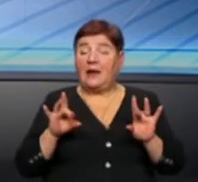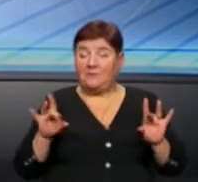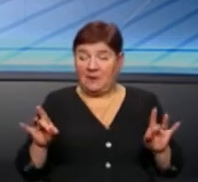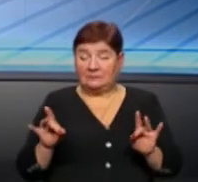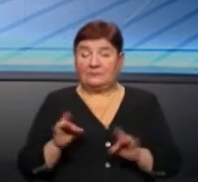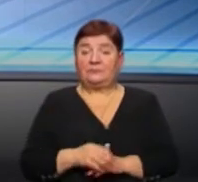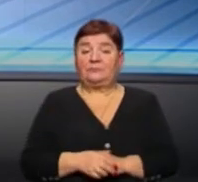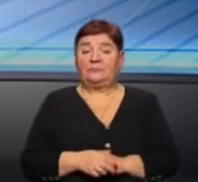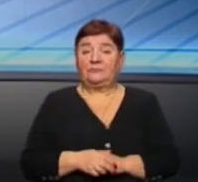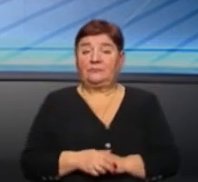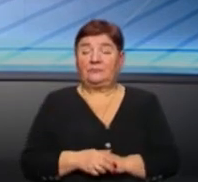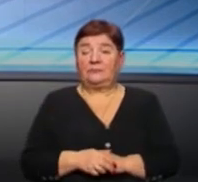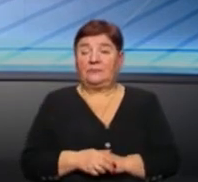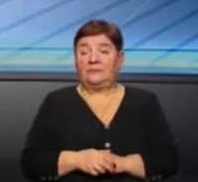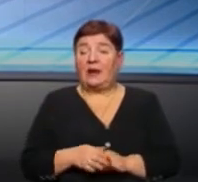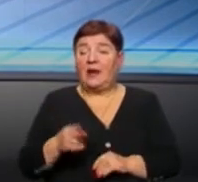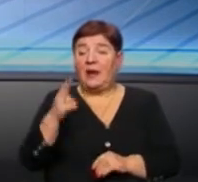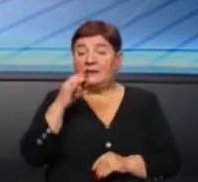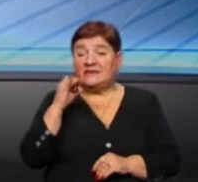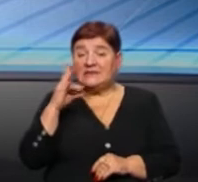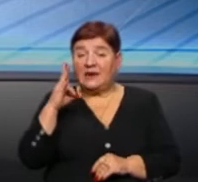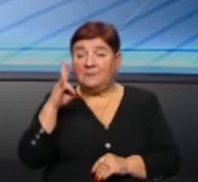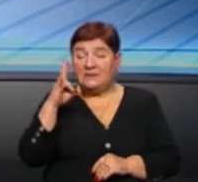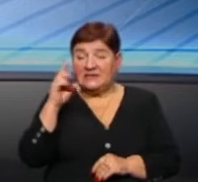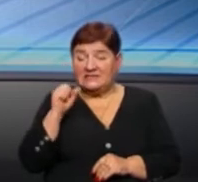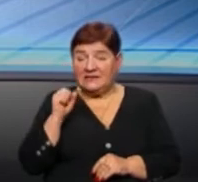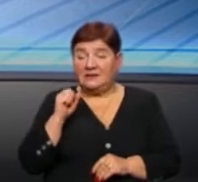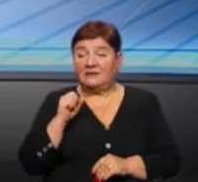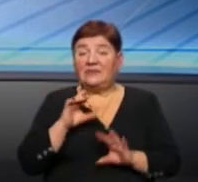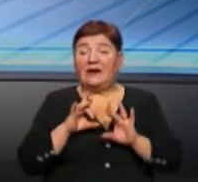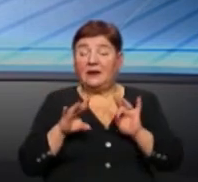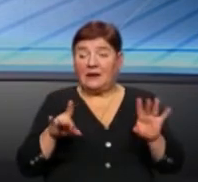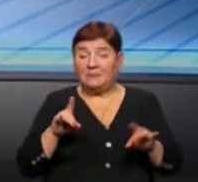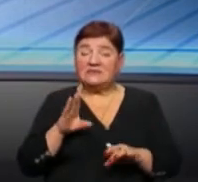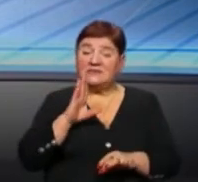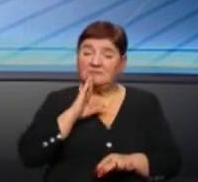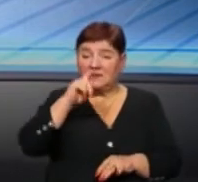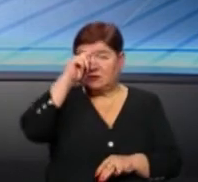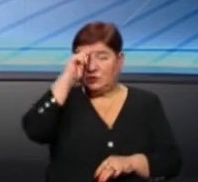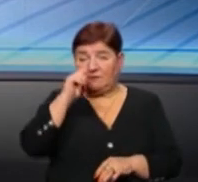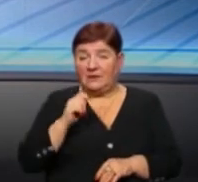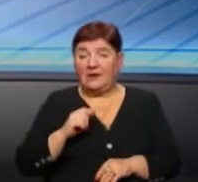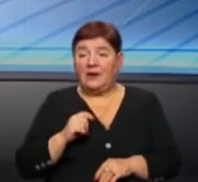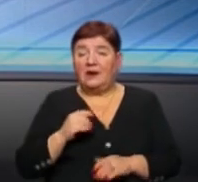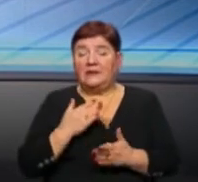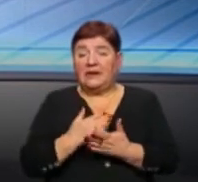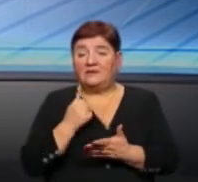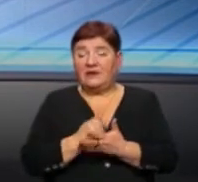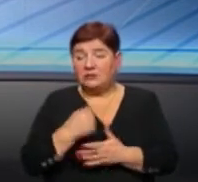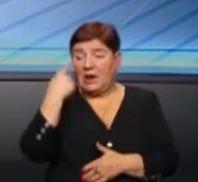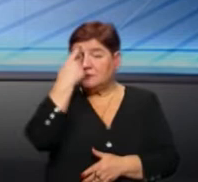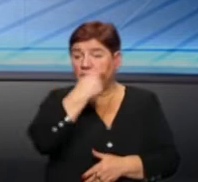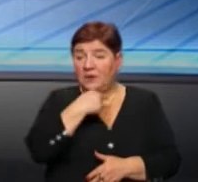за ознаками статі – це реклама, яка містить твердження або